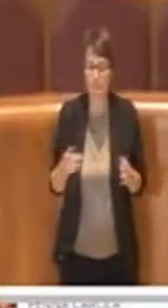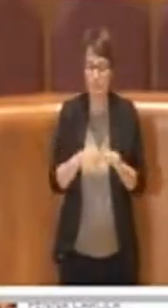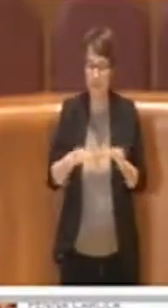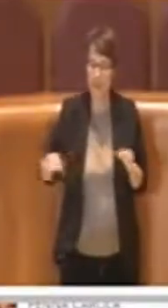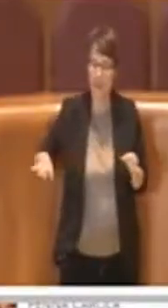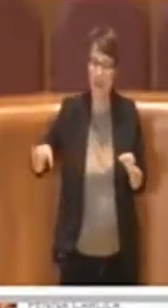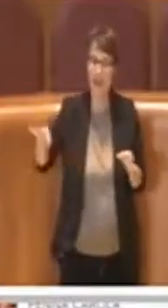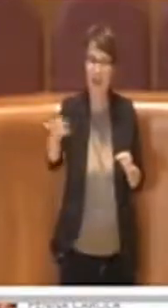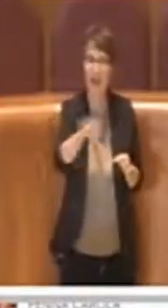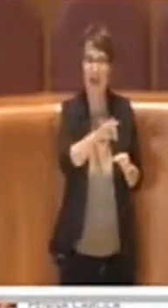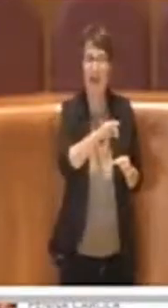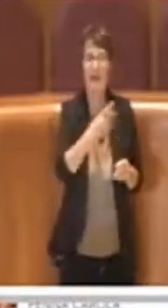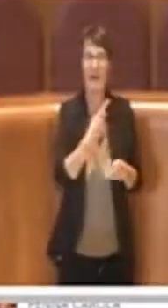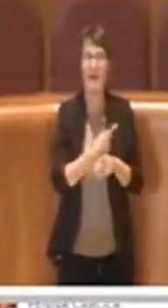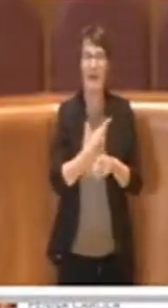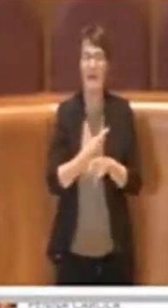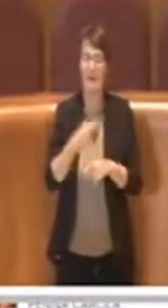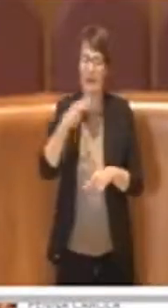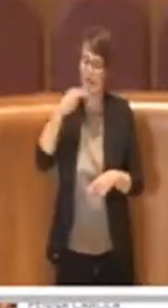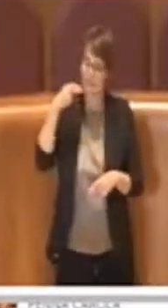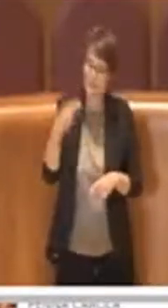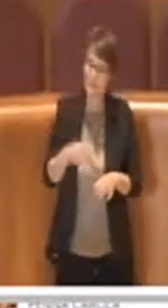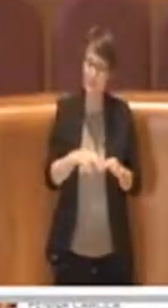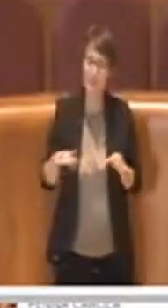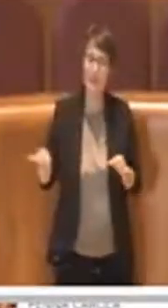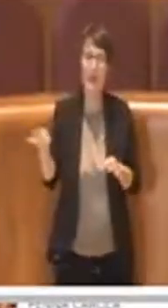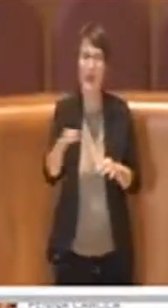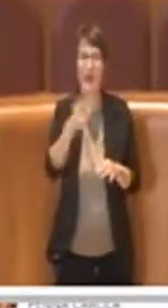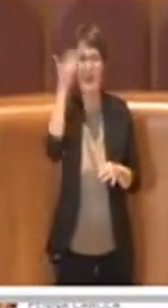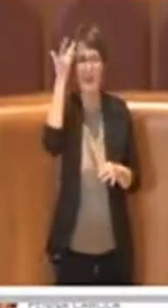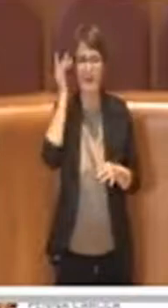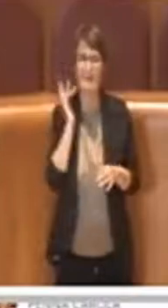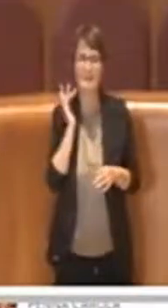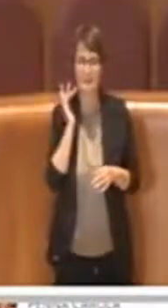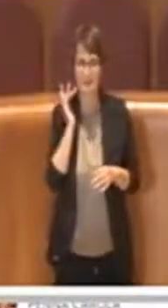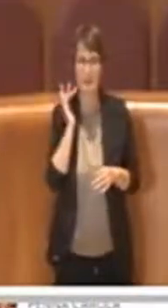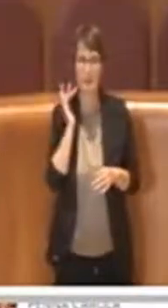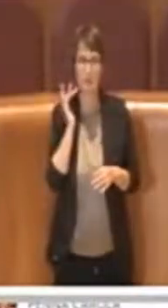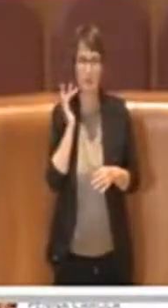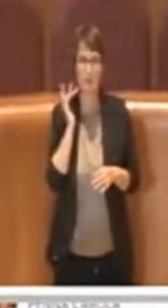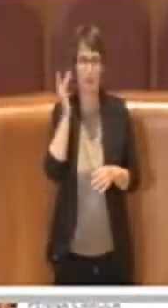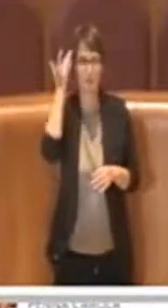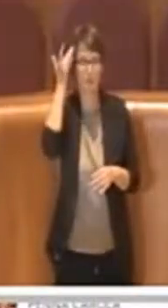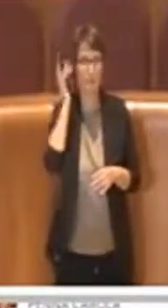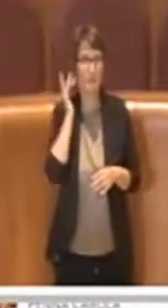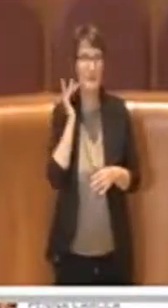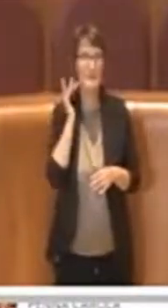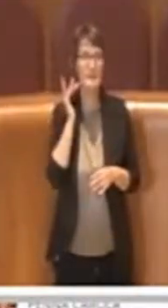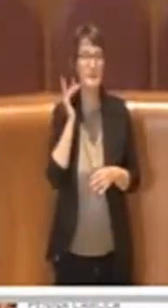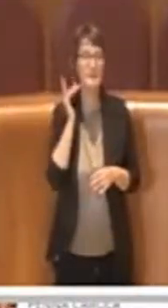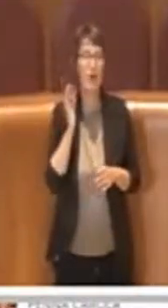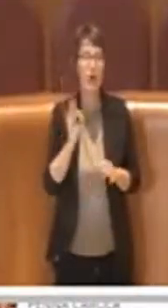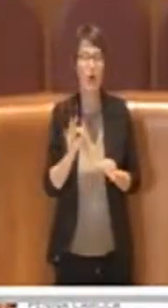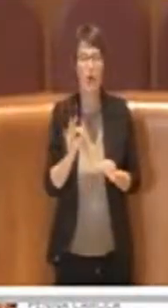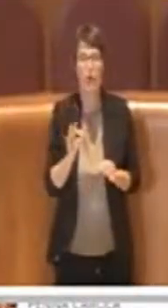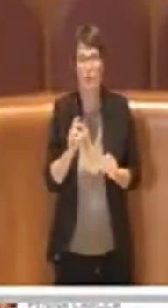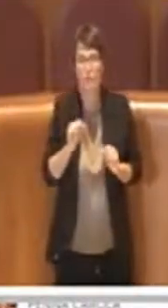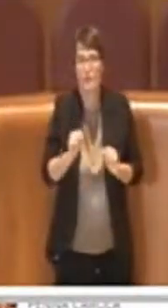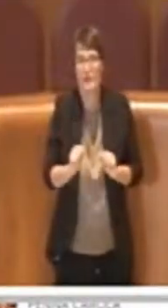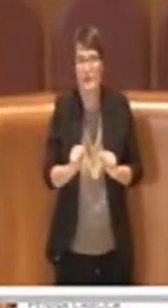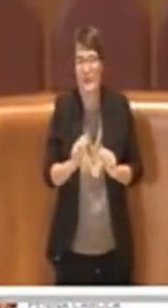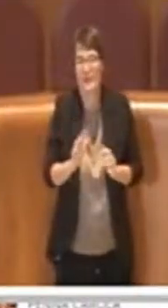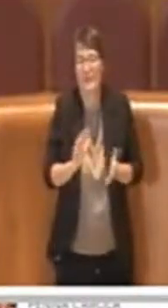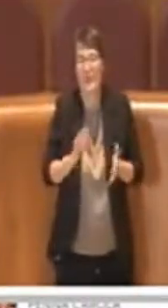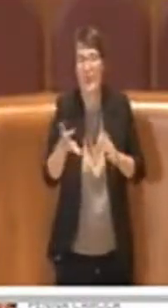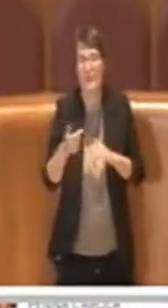rischio per poter in qualche modo evitare tecnicamente l'ampliamento. Sono due